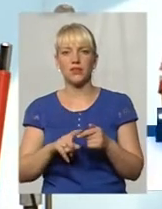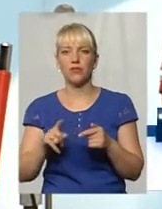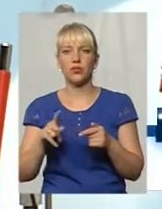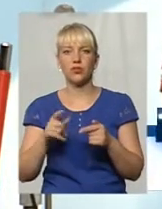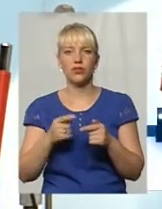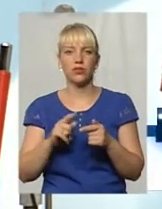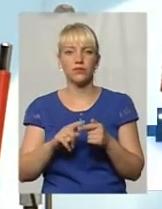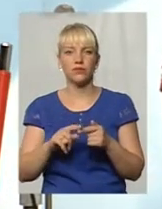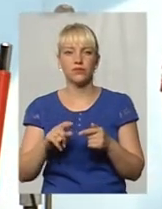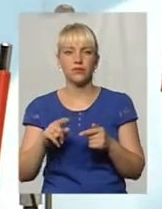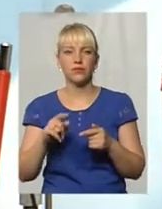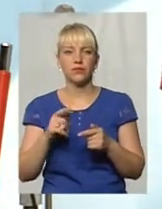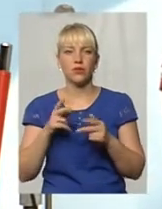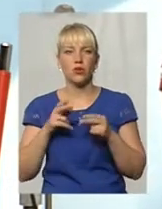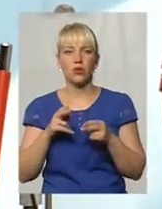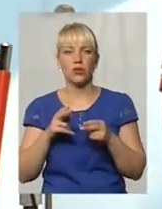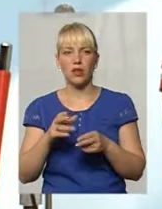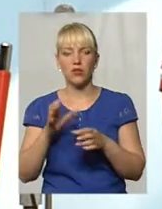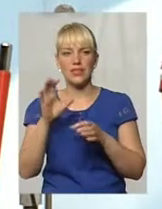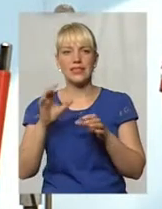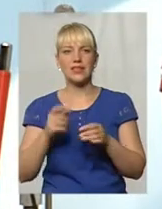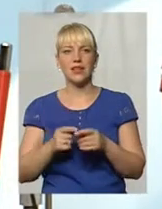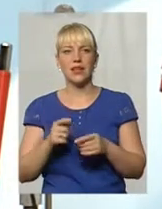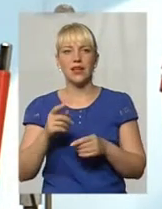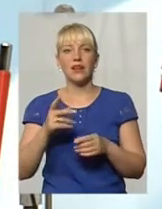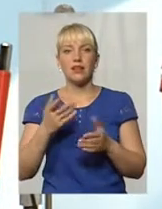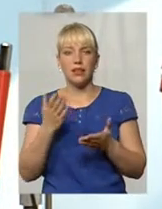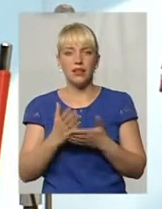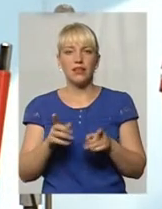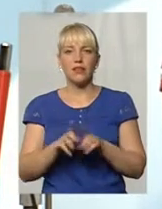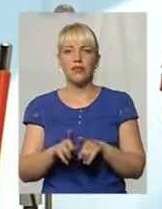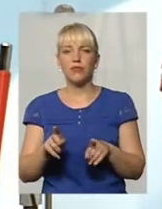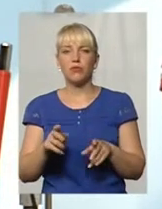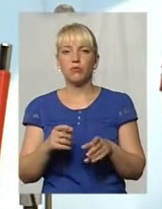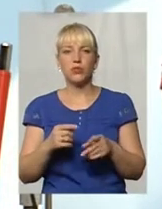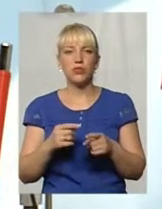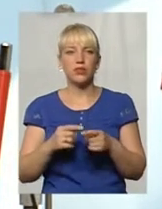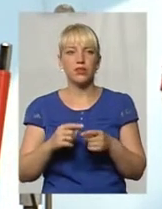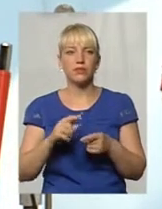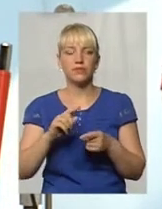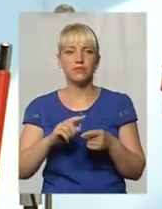займаємося саме комунальною землею. Але, звичайно, такі випадки неодночергово чула.